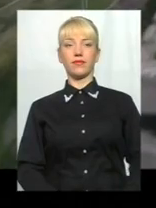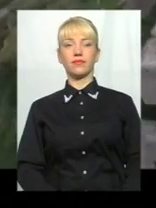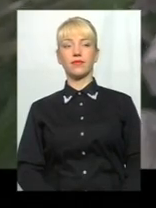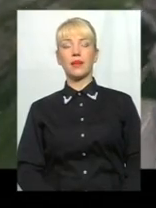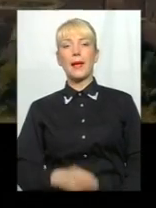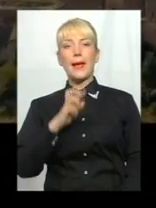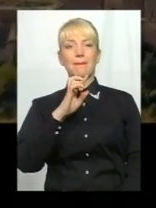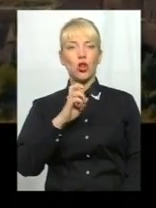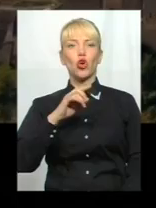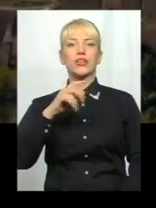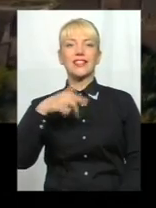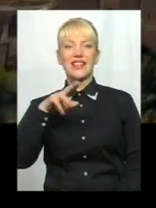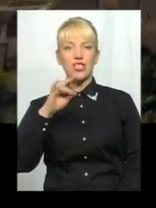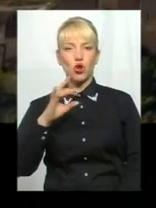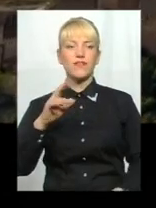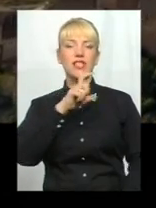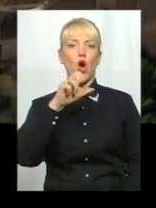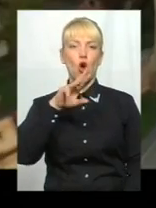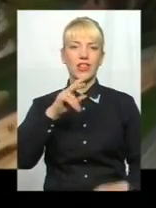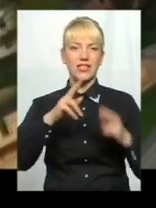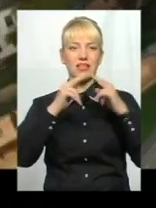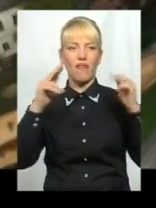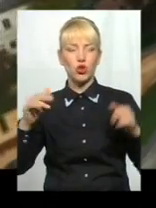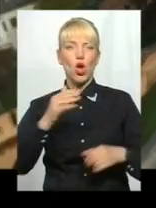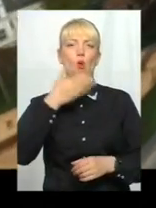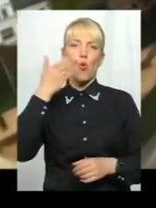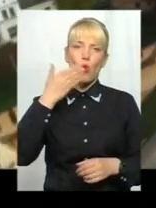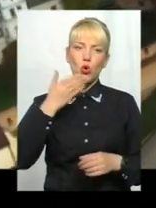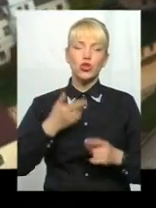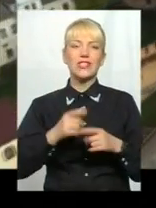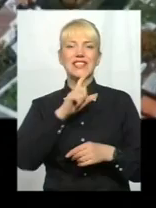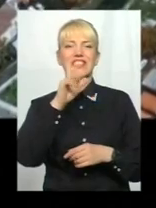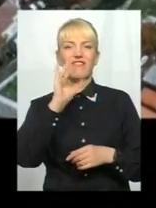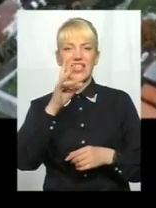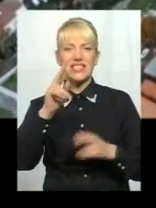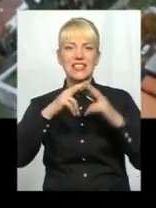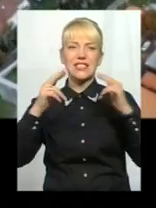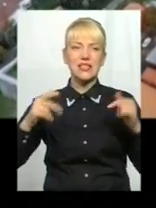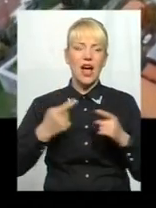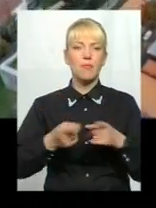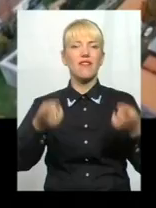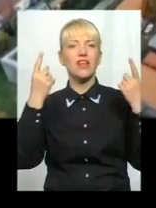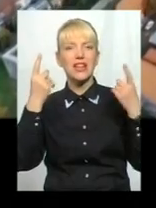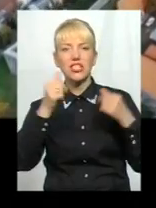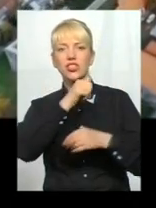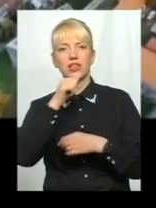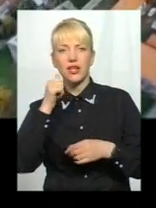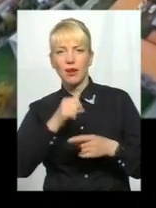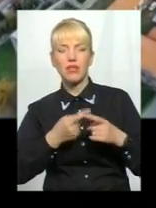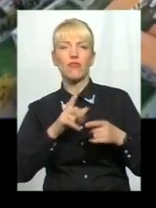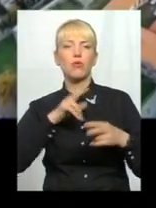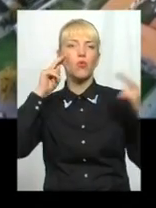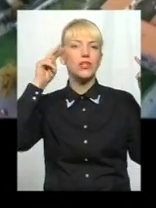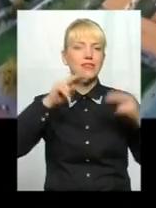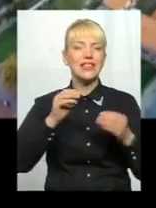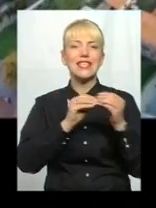Білгородністровська та Хотинська фортеці, замок Любарта, Ужгородський та Свірський замки – величні й таємничі. Вони були свідками